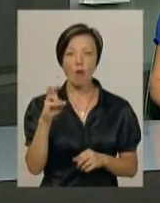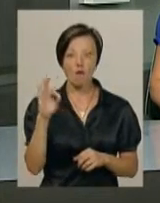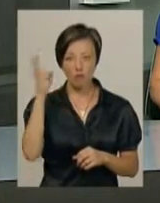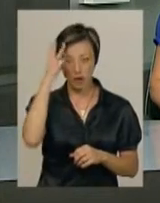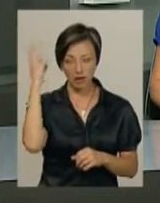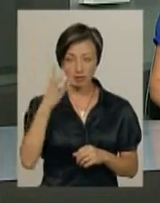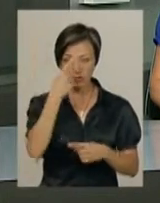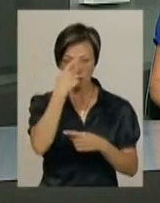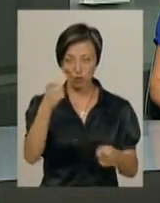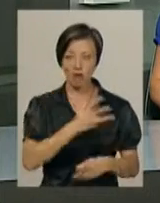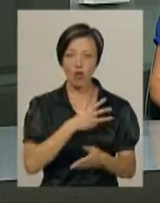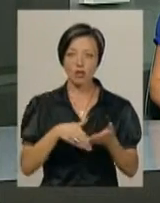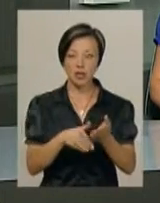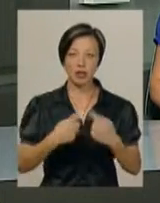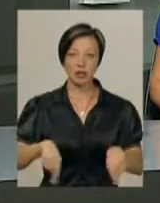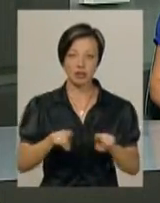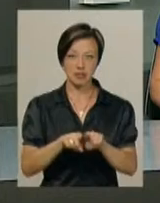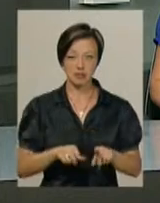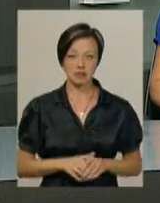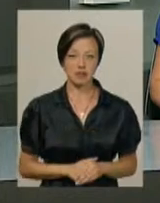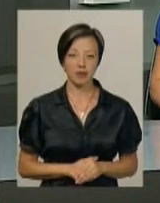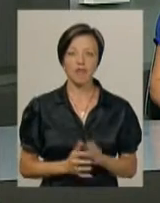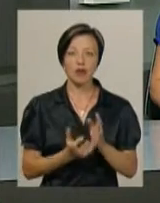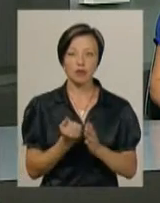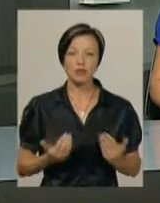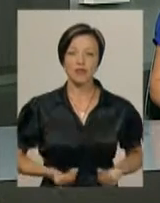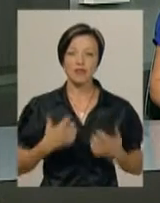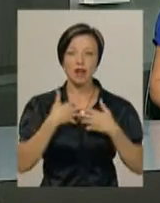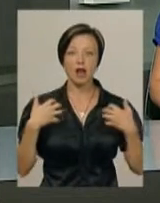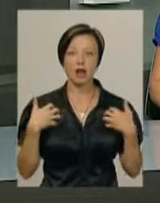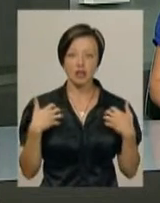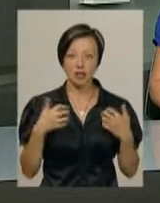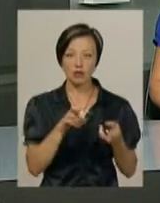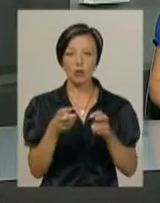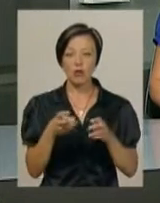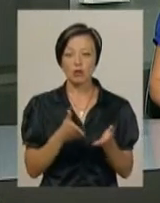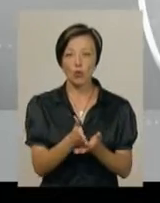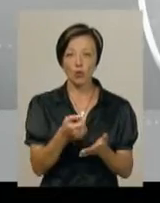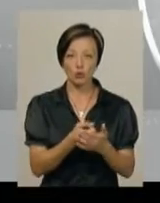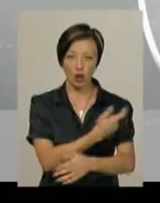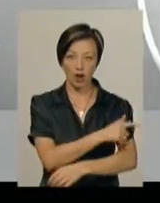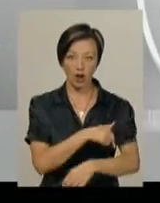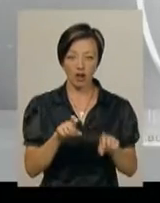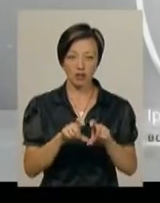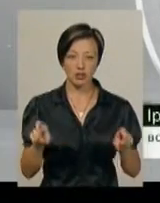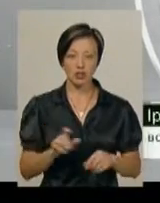волонтер організації «Врятуй життя» Ірина Кроліковська. Тварина померла дорогою до лікарні. Чотири години дня